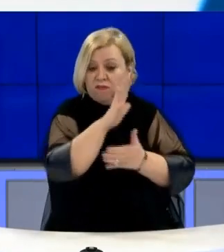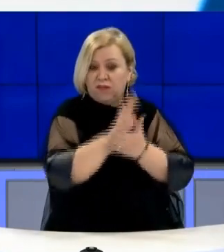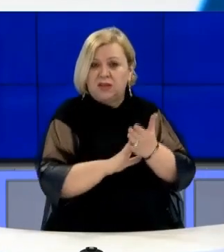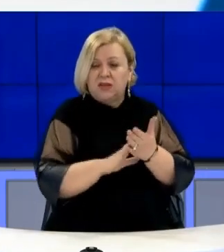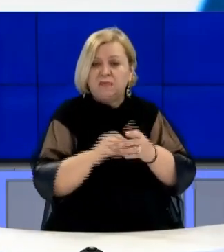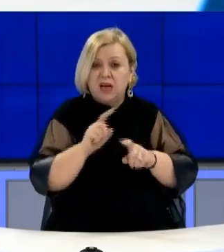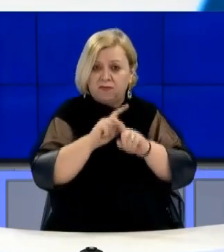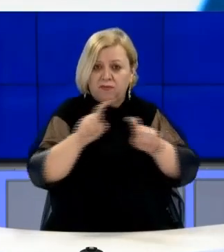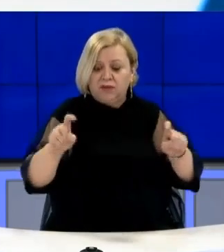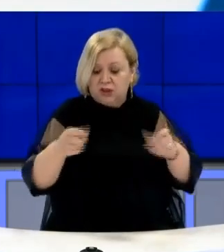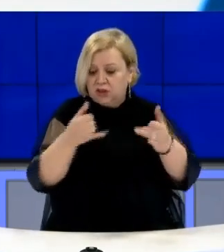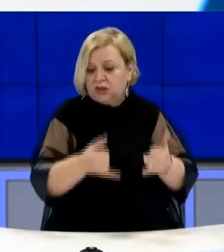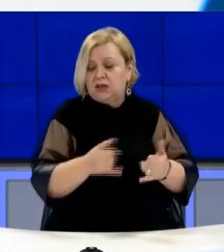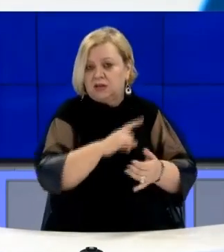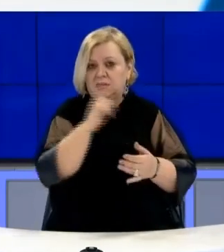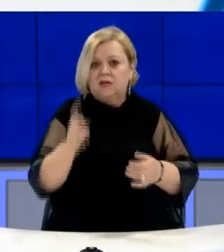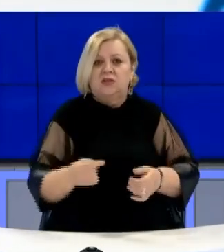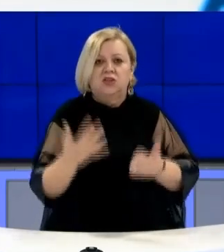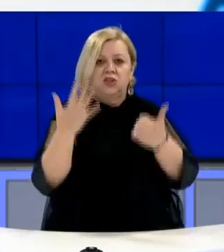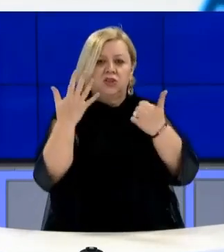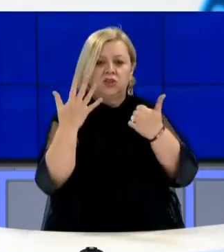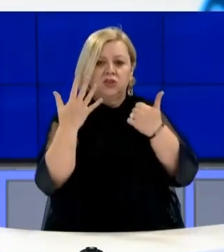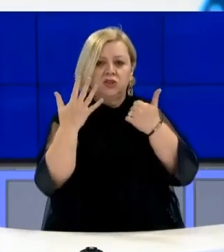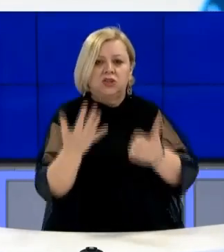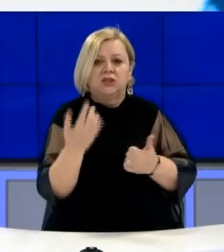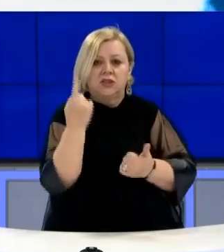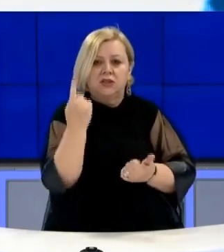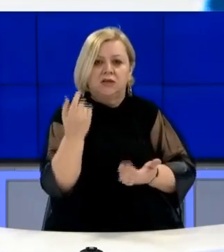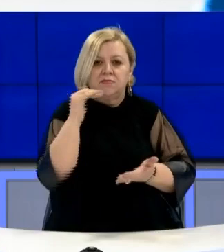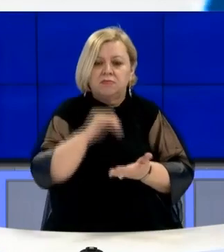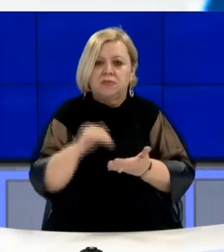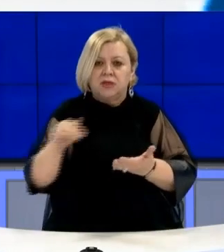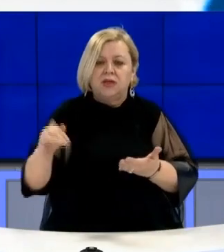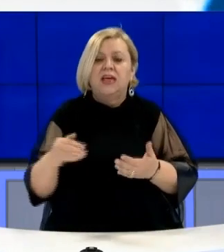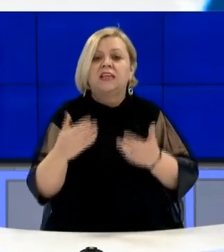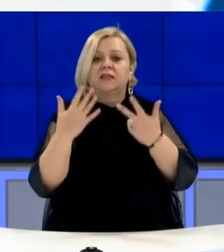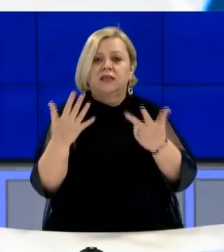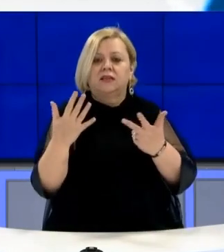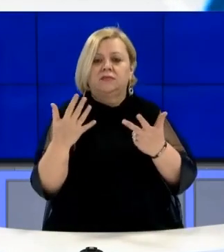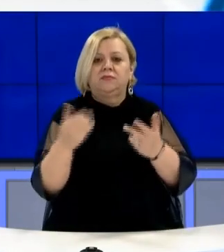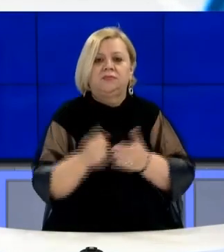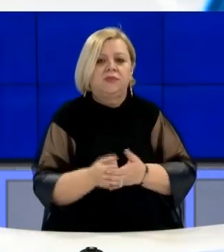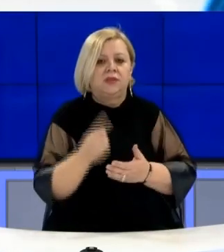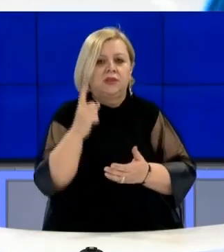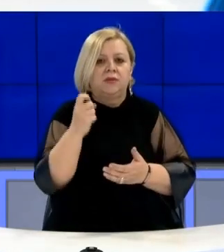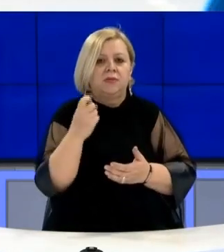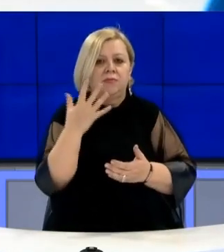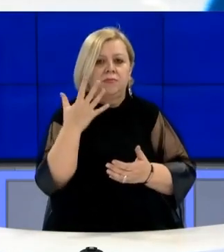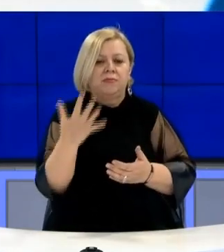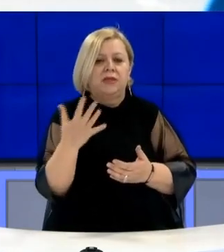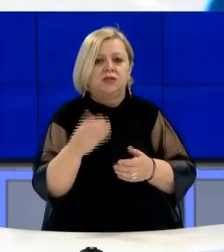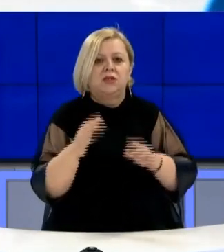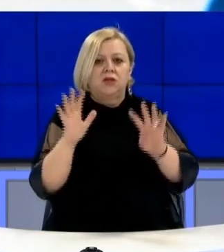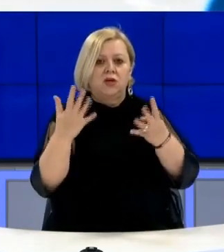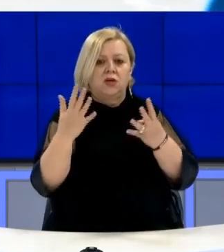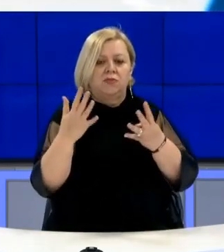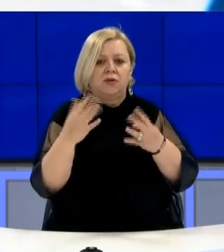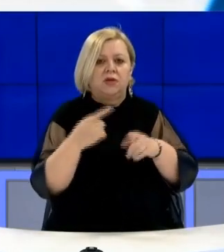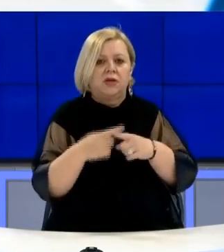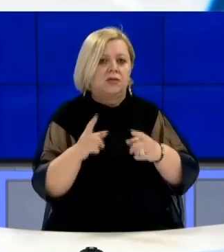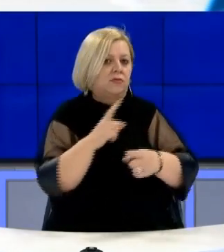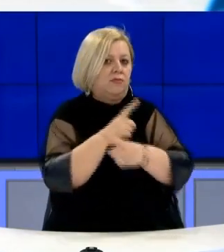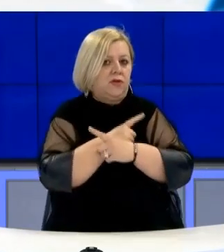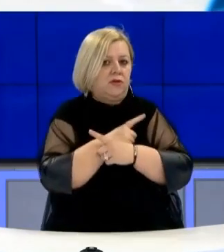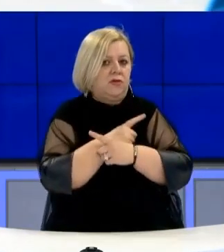pandemise dheri mësot është 61.688 raste dhe 1.590 raste të